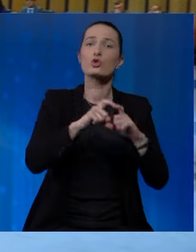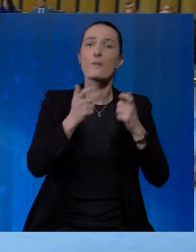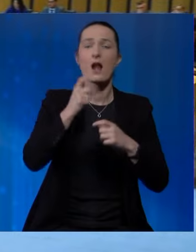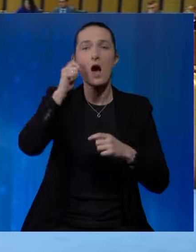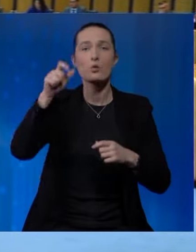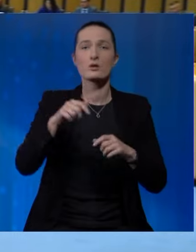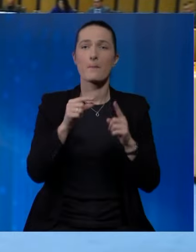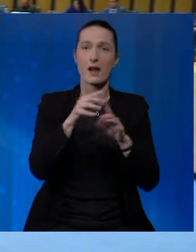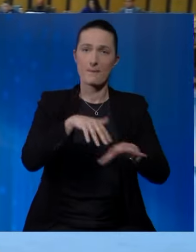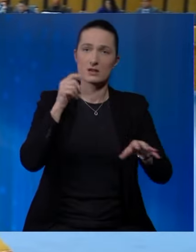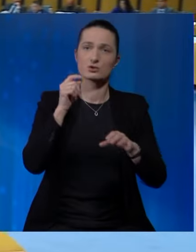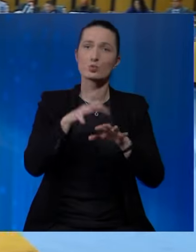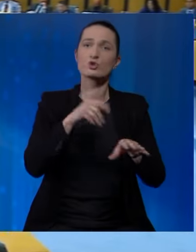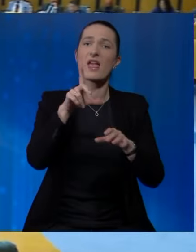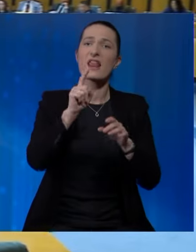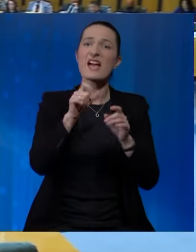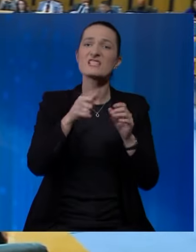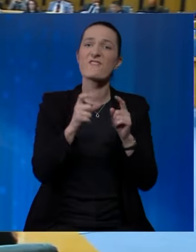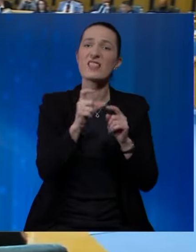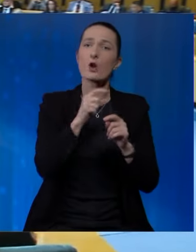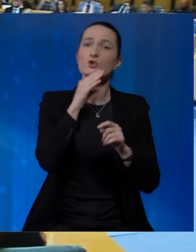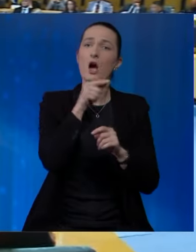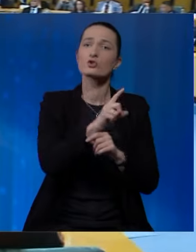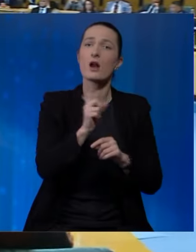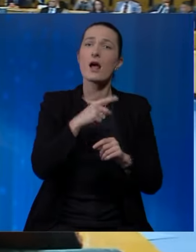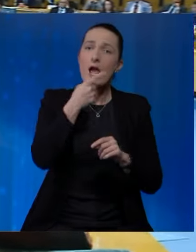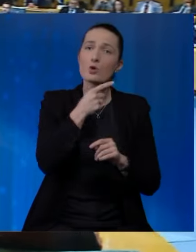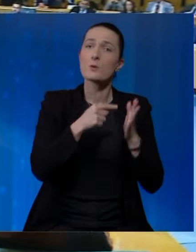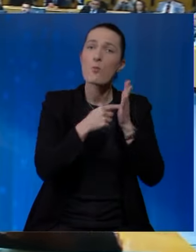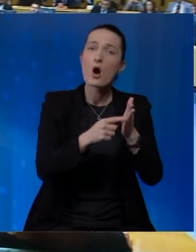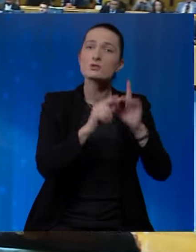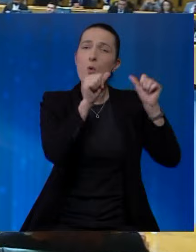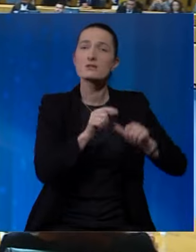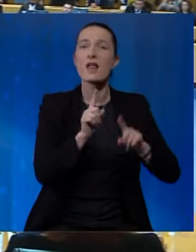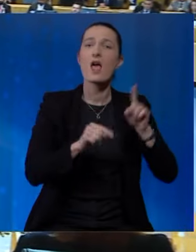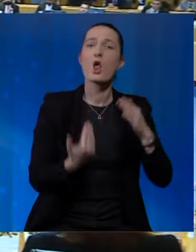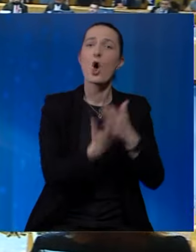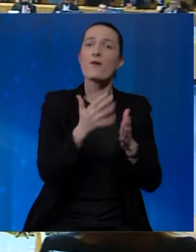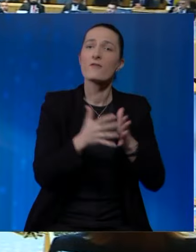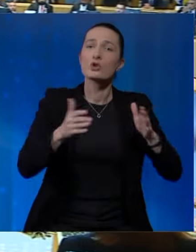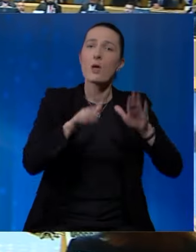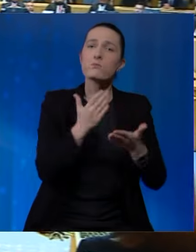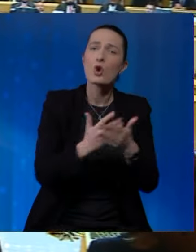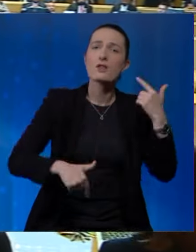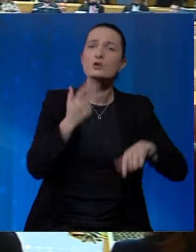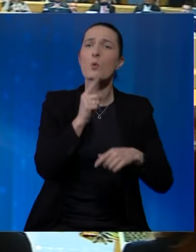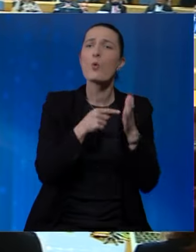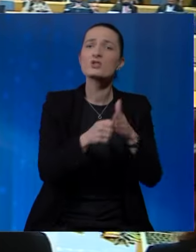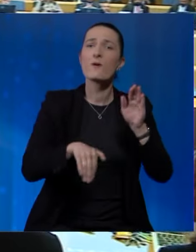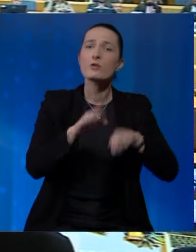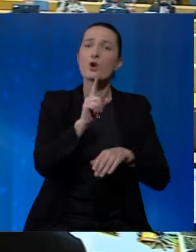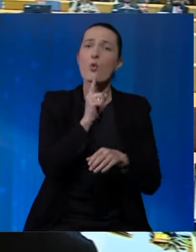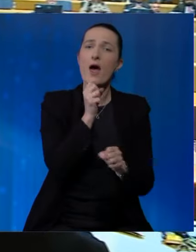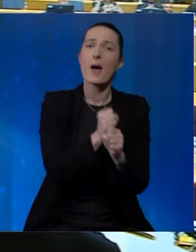Citanović kaže kako ne bi rekao da su pokazani obrisi neke nove većine, već da je vrlo jasno pokazano da većina koja je napravila